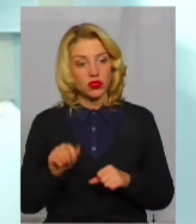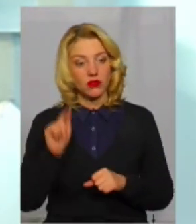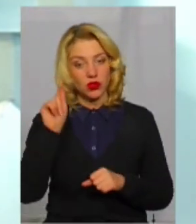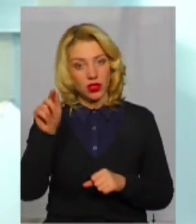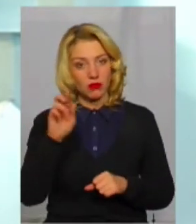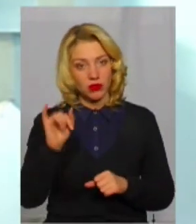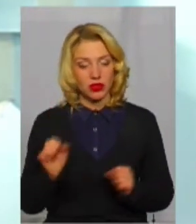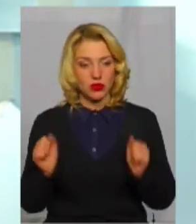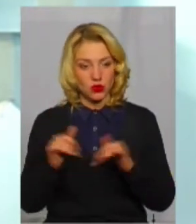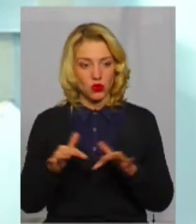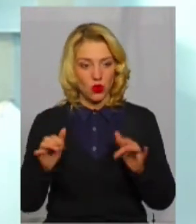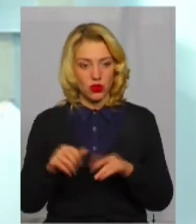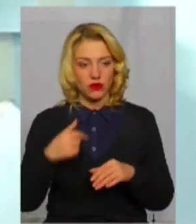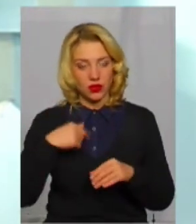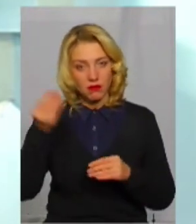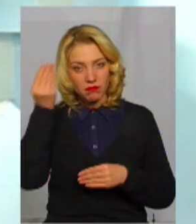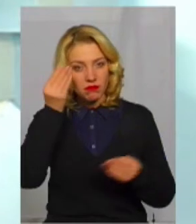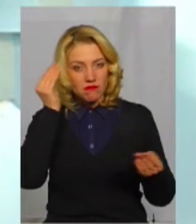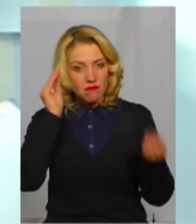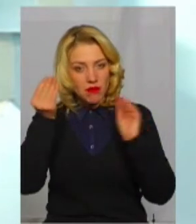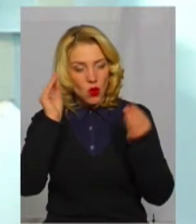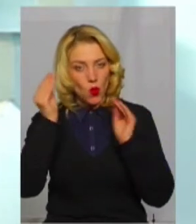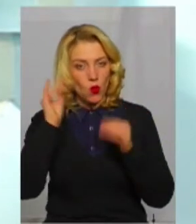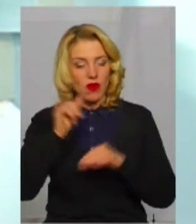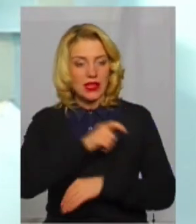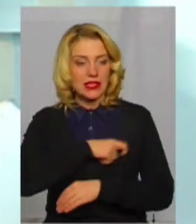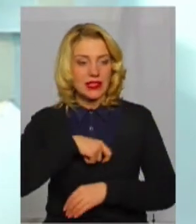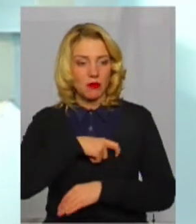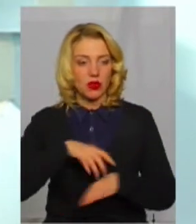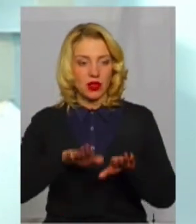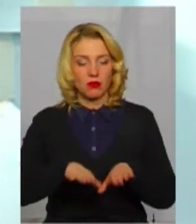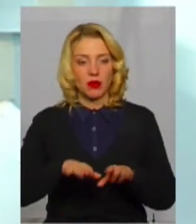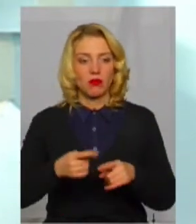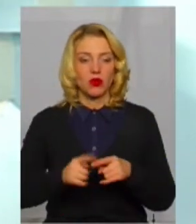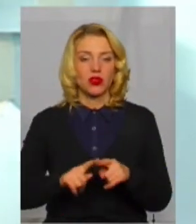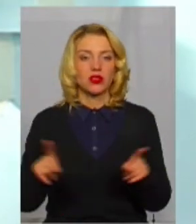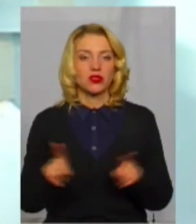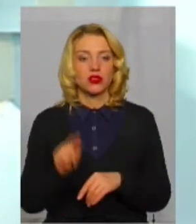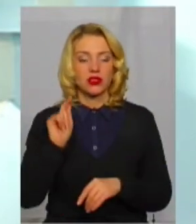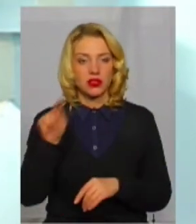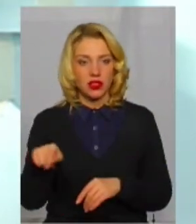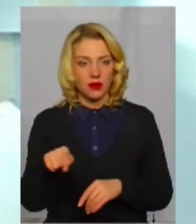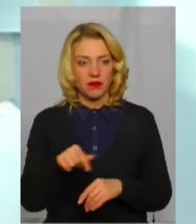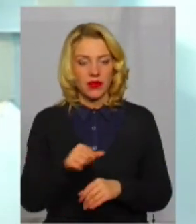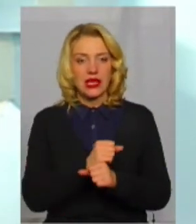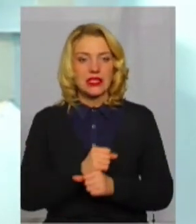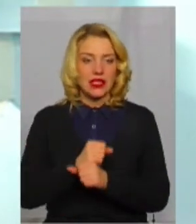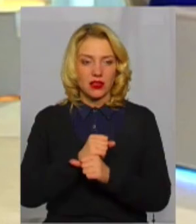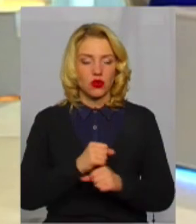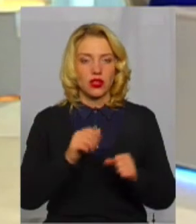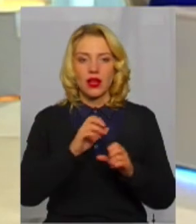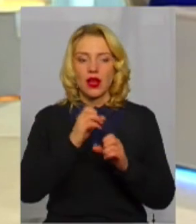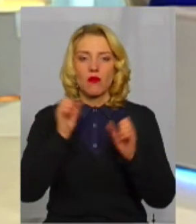більше сходилися, так міркували з депутатами місцевими, про те, що там саме, можливо, не просто